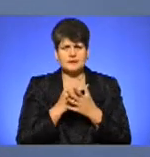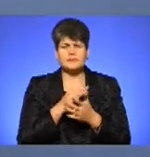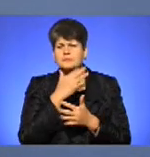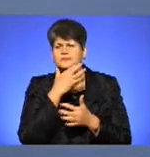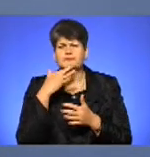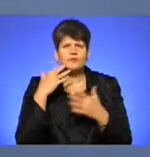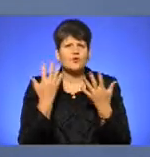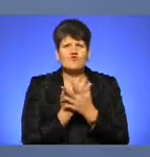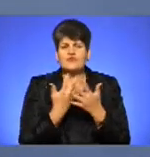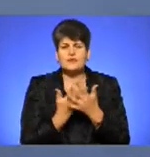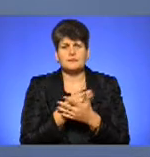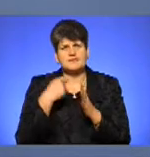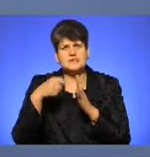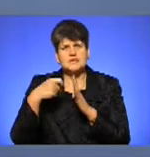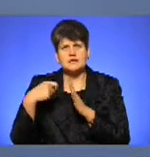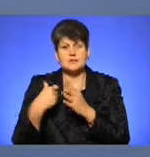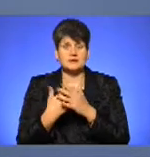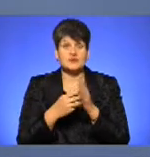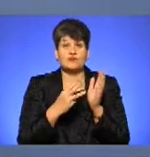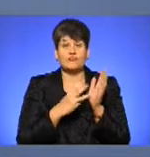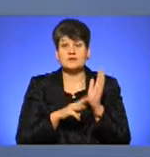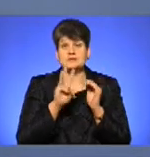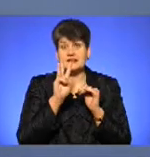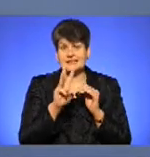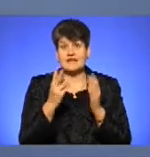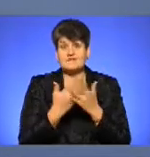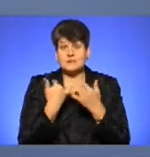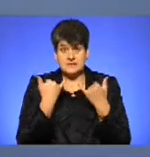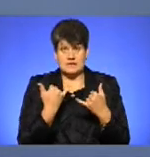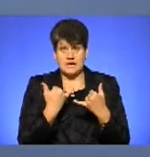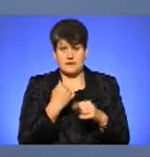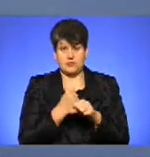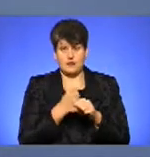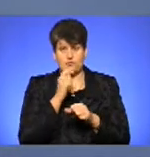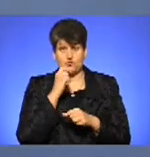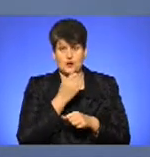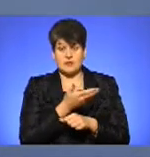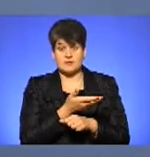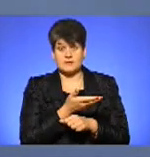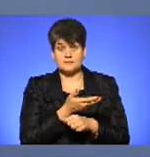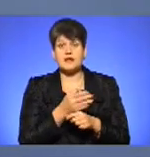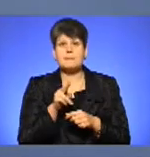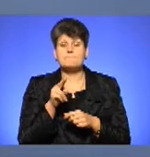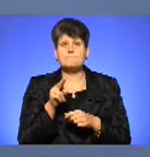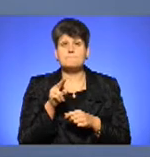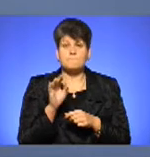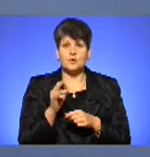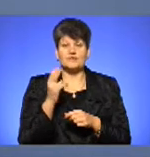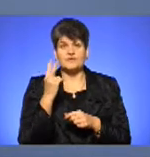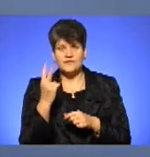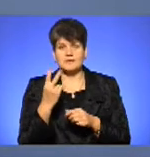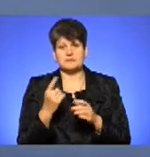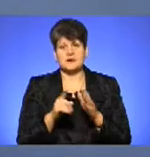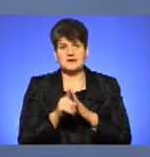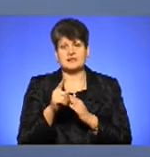якщо я точно по пам'яті, десь 83 фільми зараз у виробництві в Україні. І по дві прем'єри,